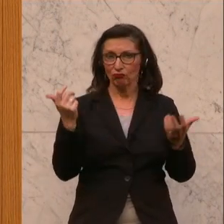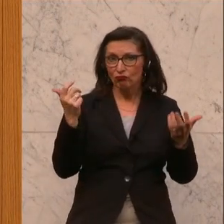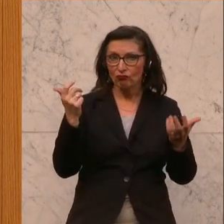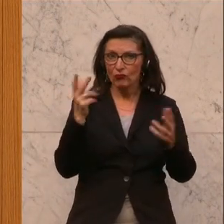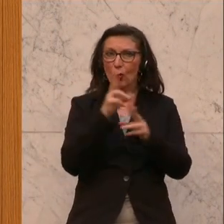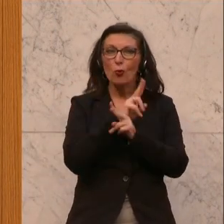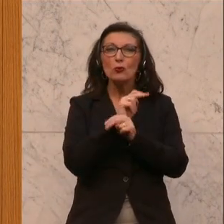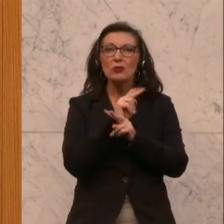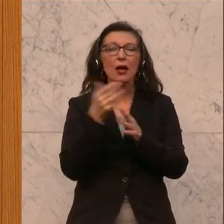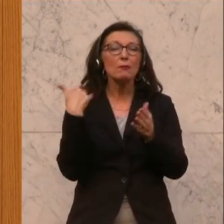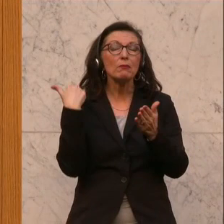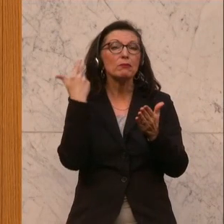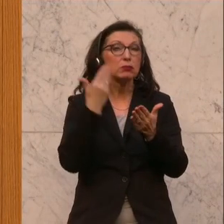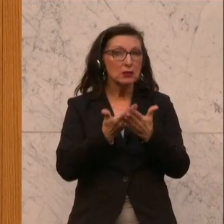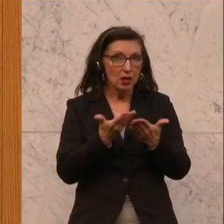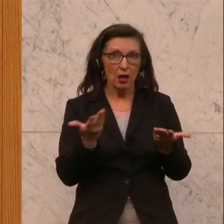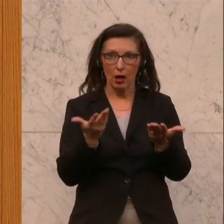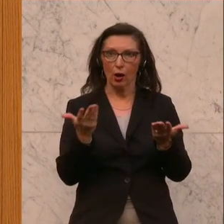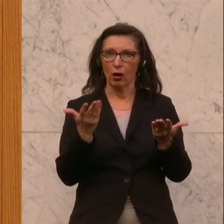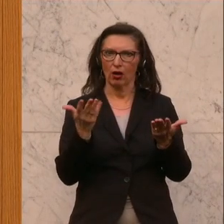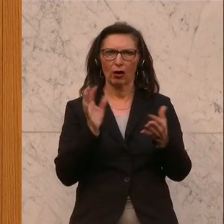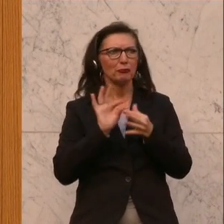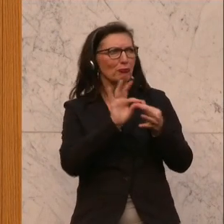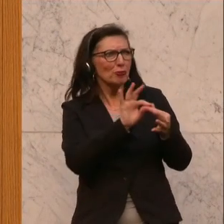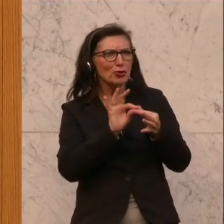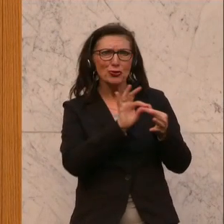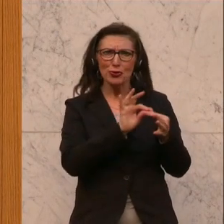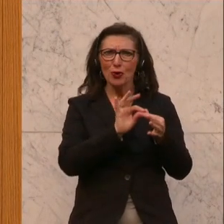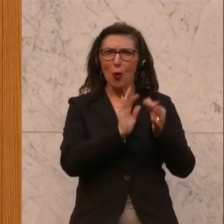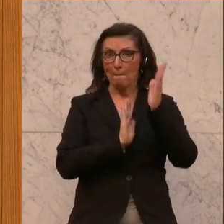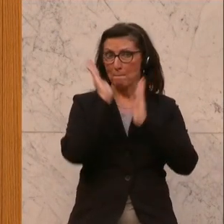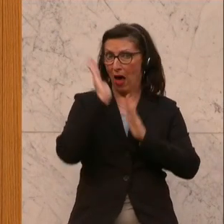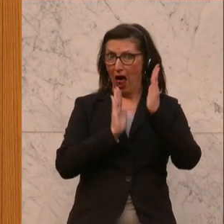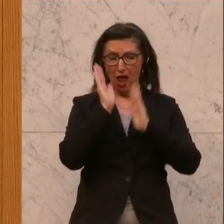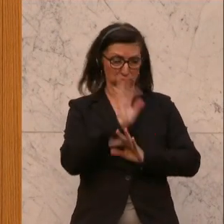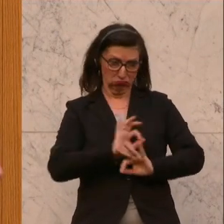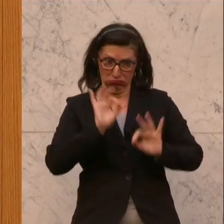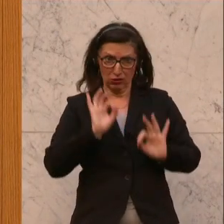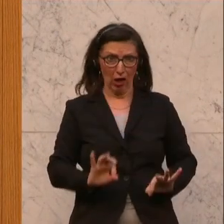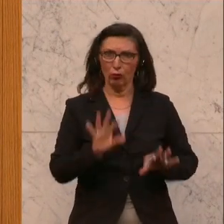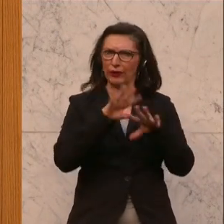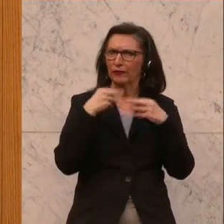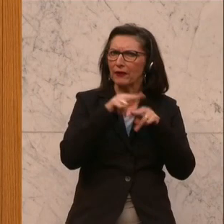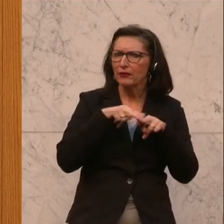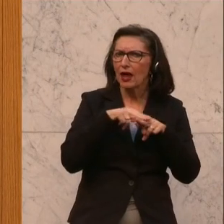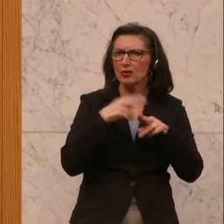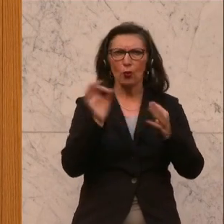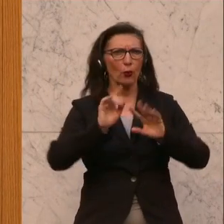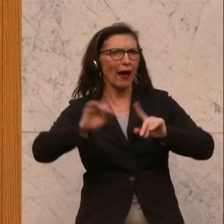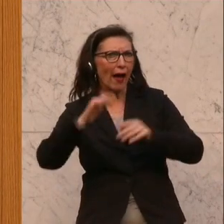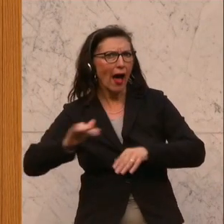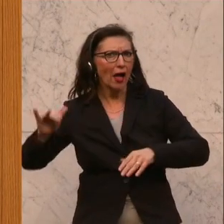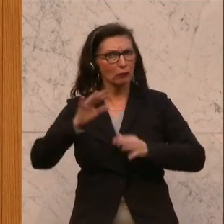Österreich hatte ja bisher schon gute bilaterale Beziehungen mit Malaysia, sei es jetzt in den Vereinten Nationen oder in anderen Bereichen.